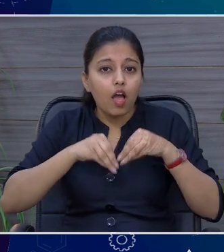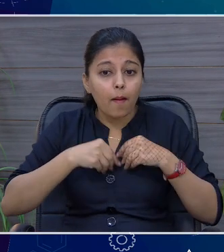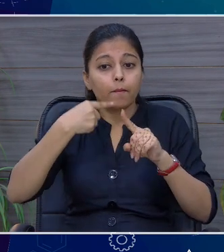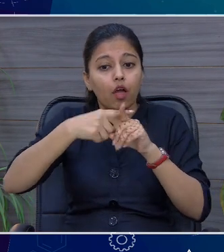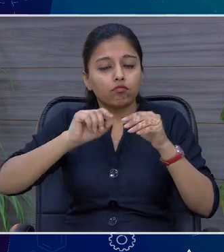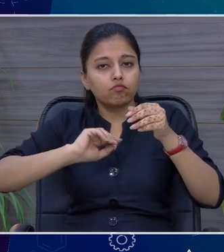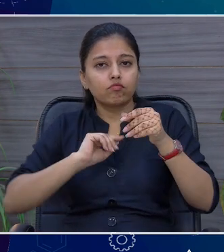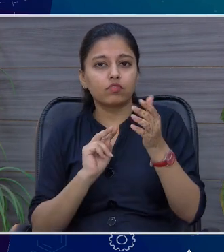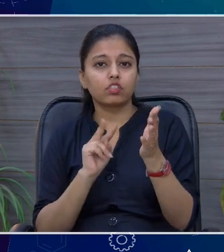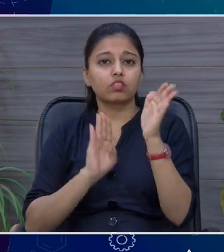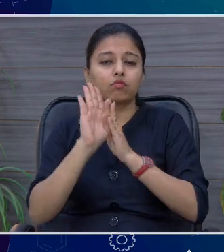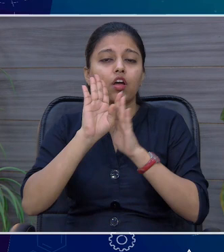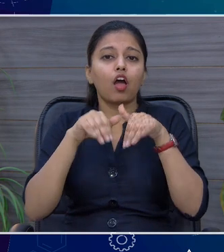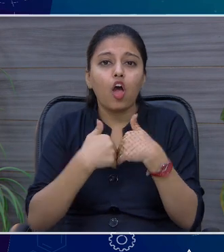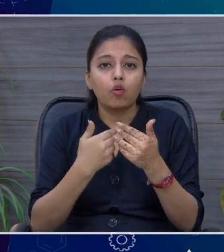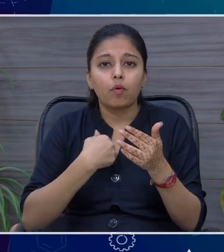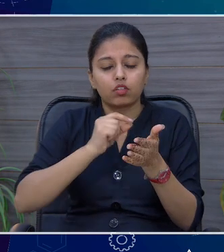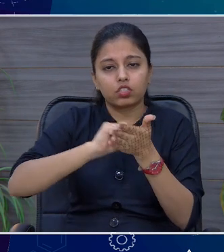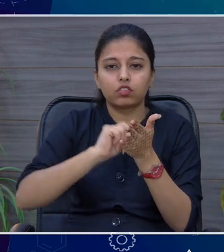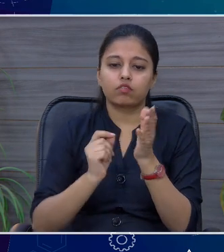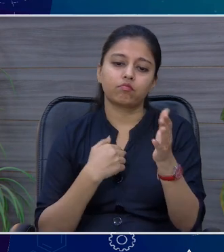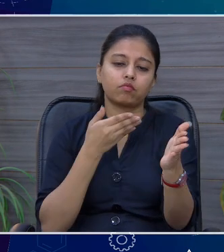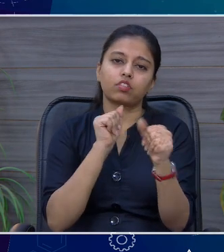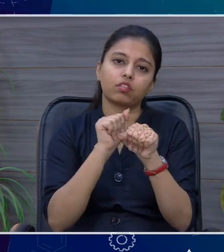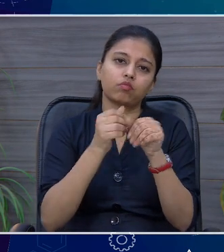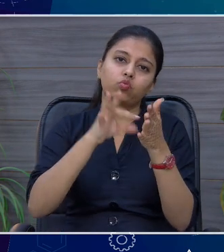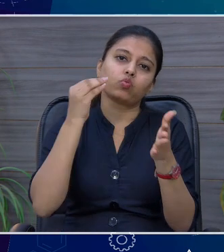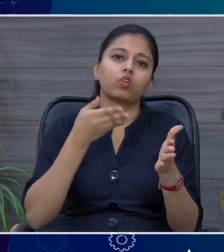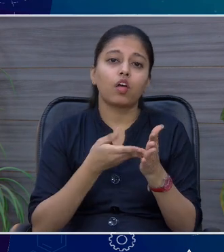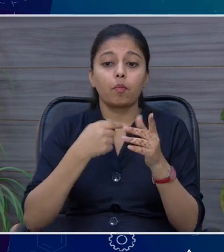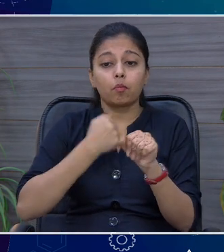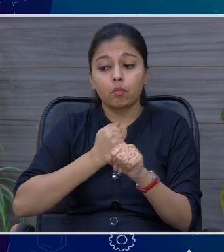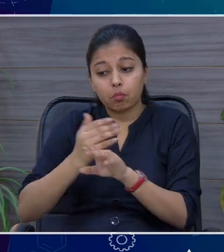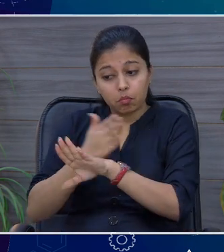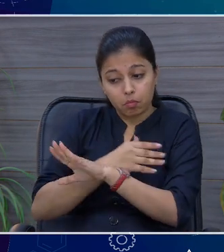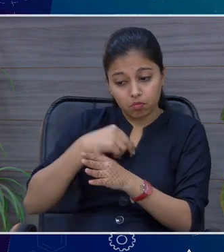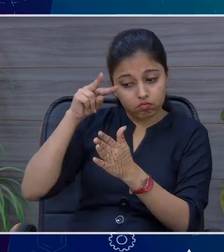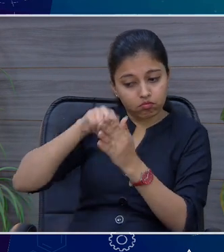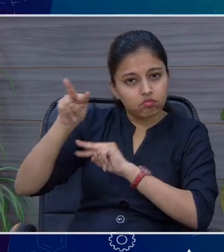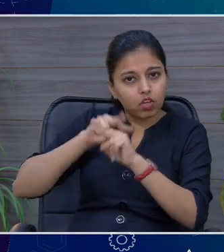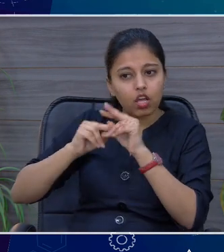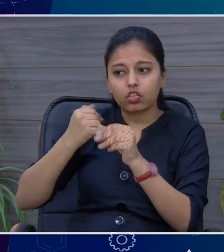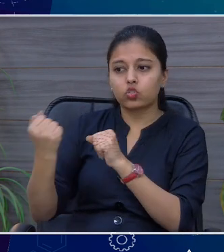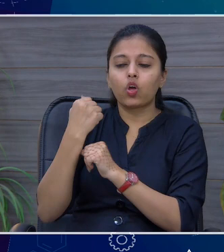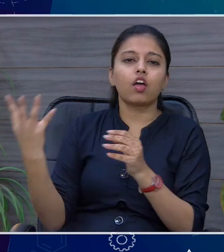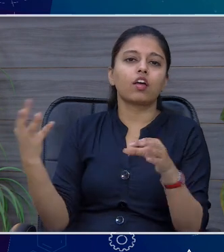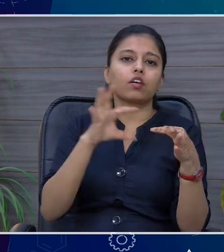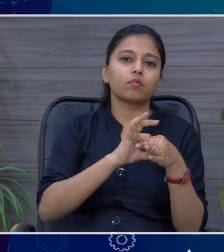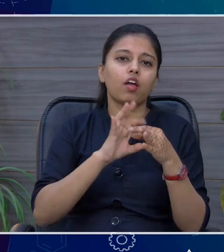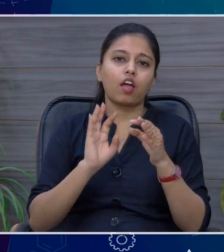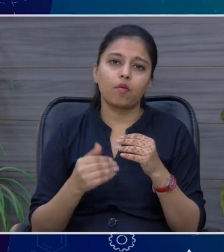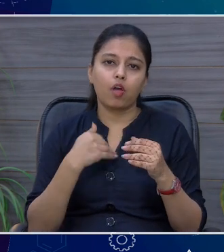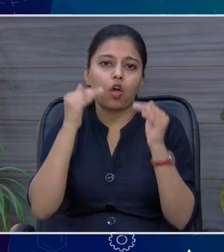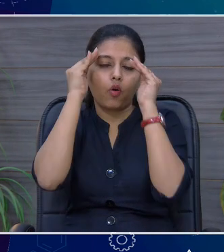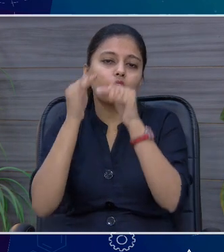उभरने का ही एक जरिया था कि मैं writing में हूँ और अपने उस visualization जो मेरे power है उस चीज को use करना मेरा objective था उद्देश्य था